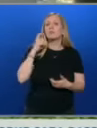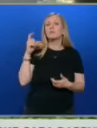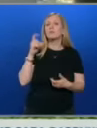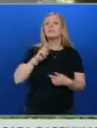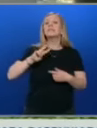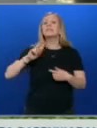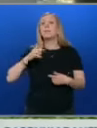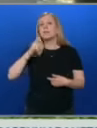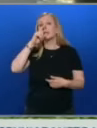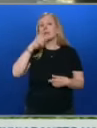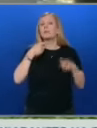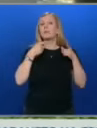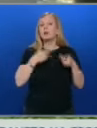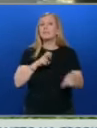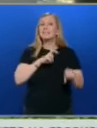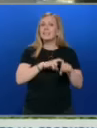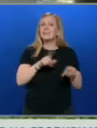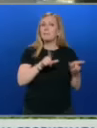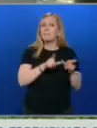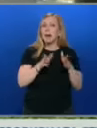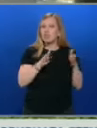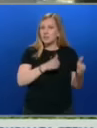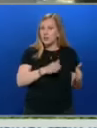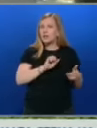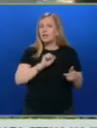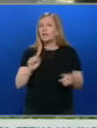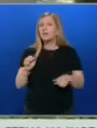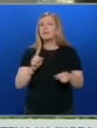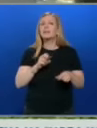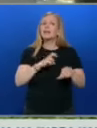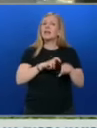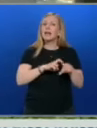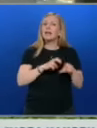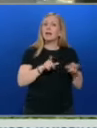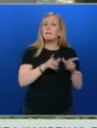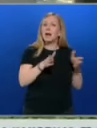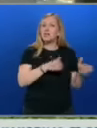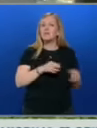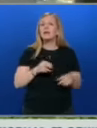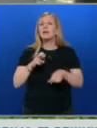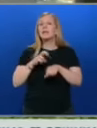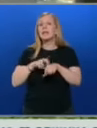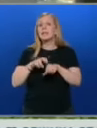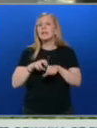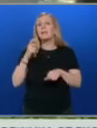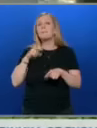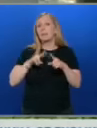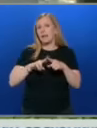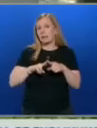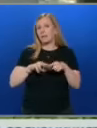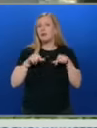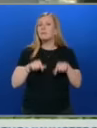заместник главните прокурори Десислава Машева и Десислава Пиронева и по ней на молба